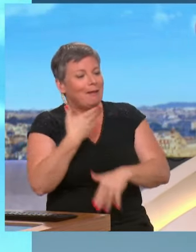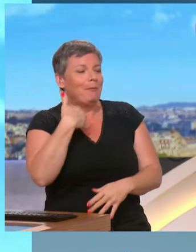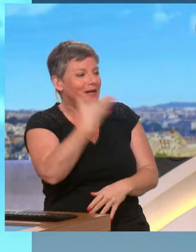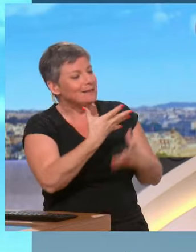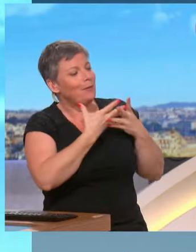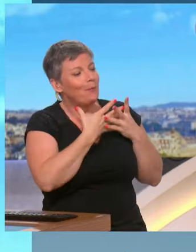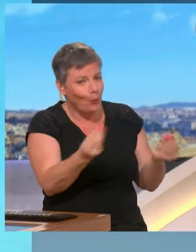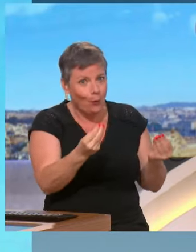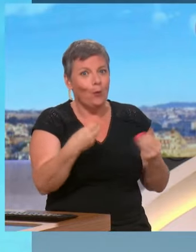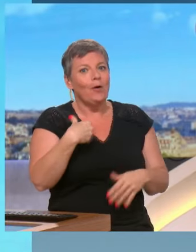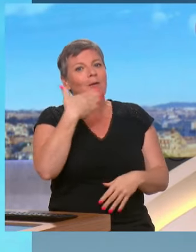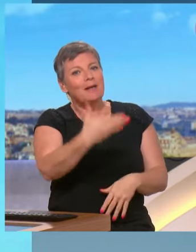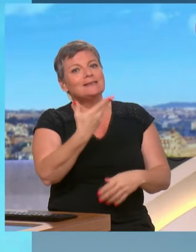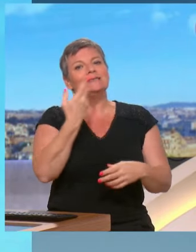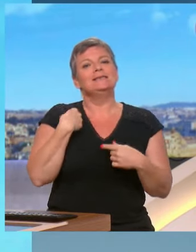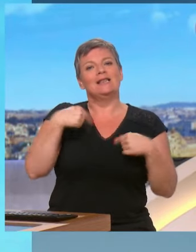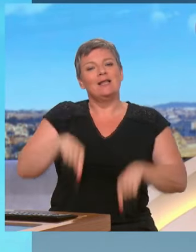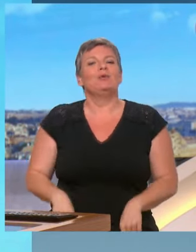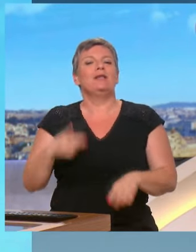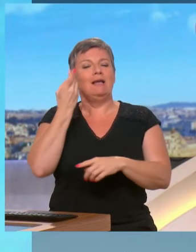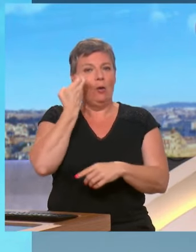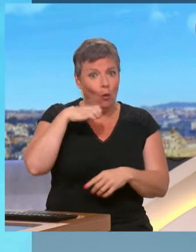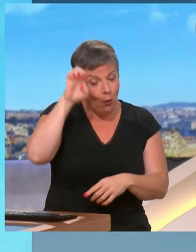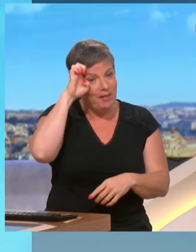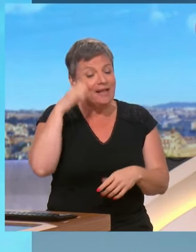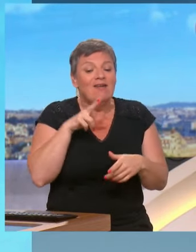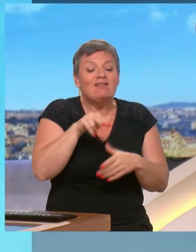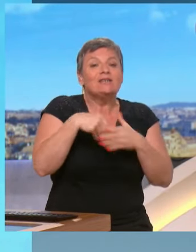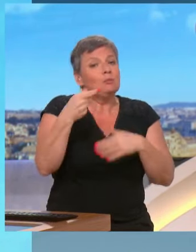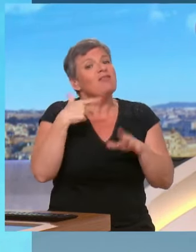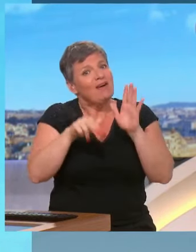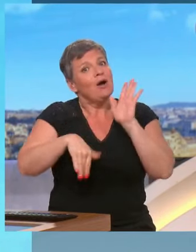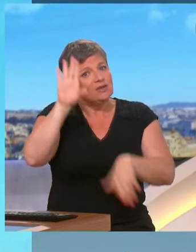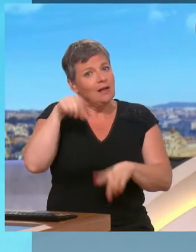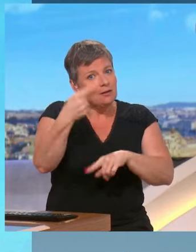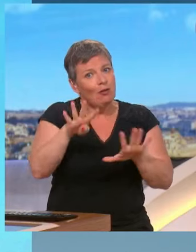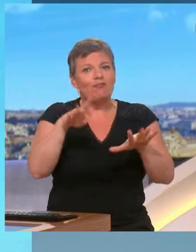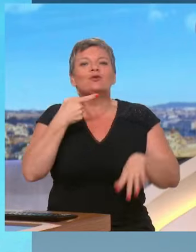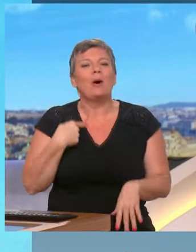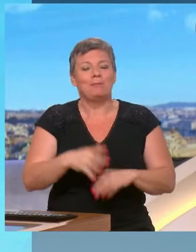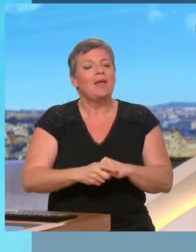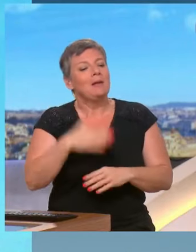beaucoup Manon Aubry, députée européenne sortante, et vous en tout cas vous vous représenterez le 9 juin prochain. – Merci à tous les deux, merci à Isabelle Lombardi. Sous MFP.